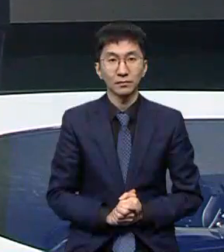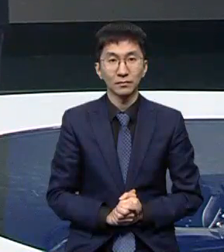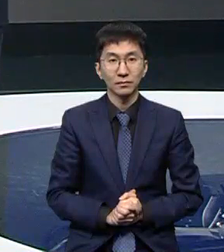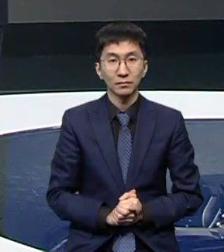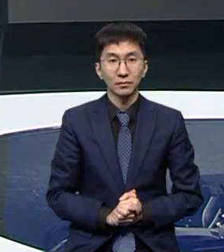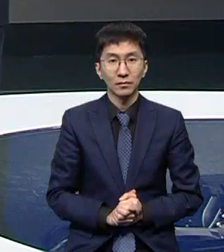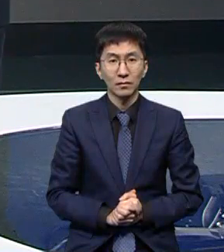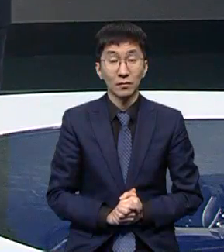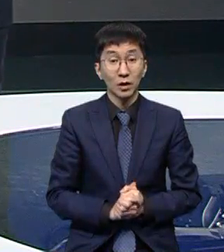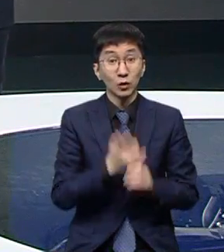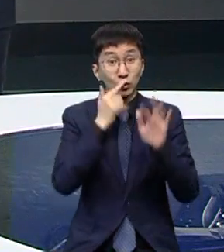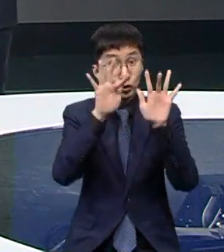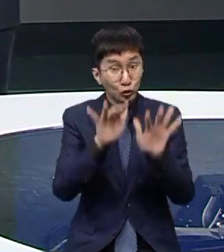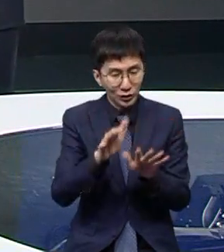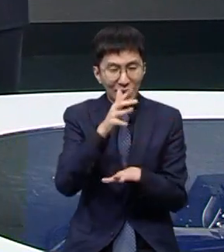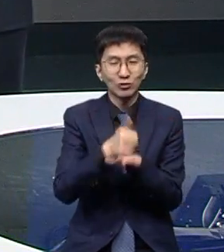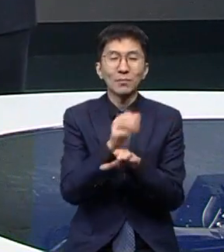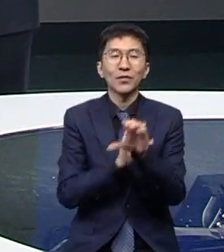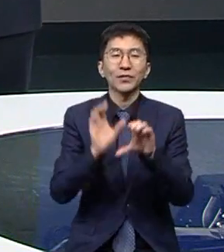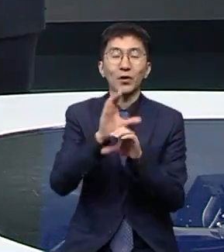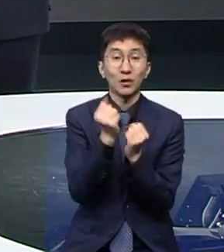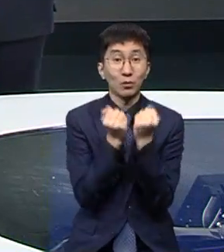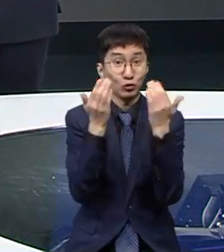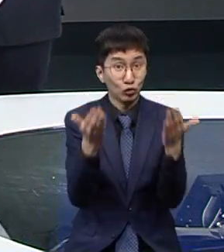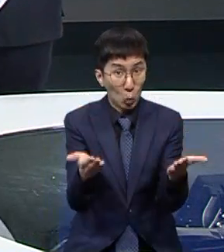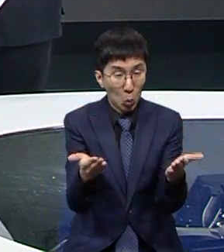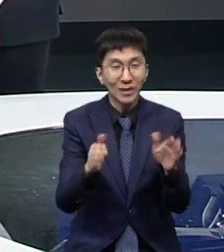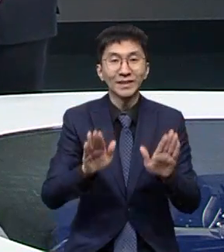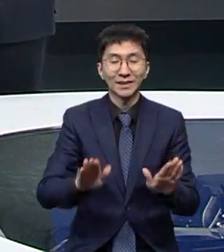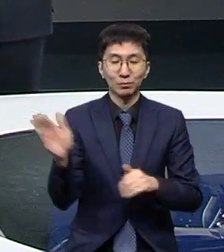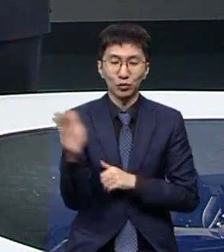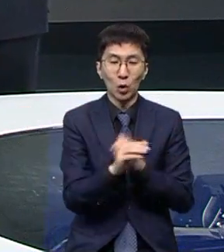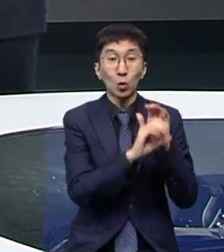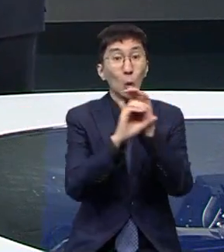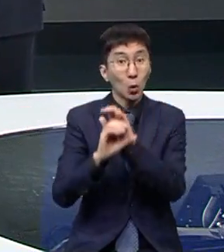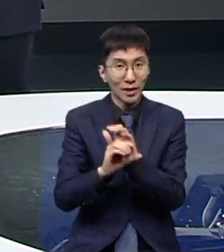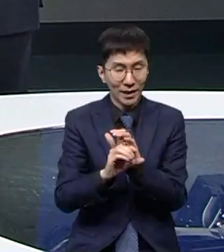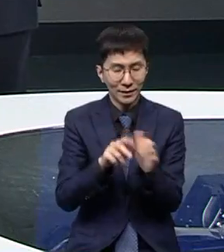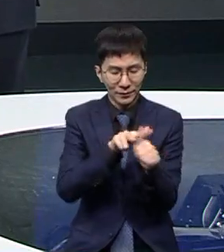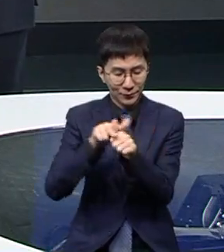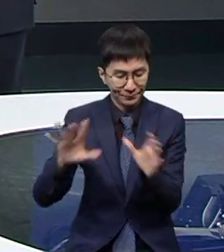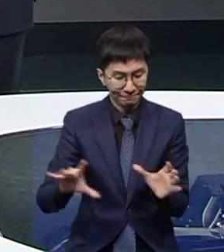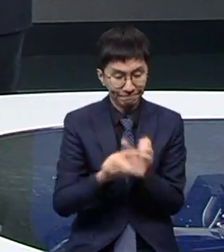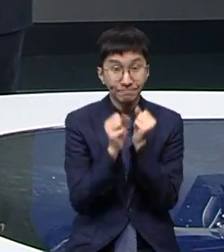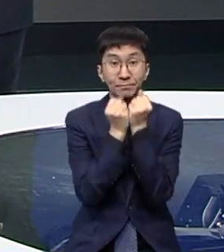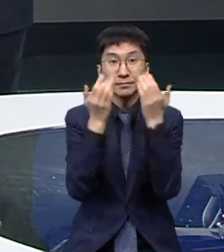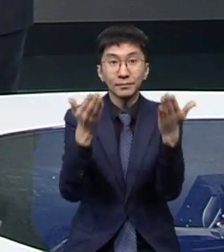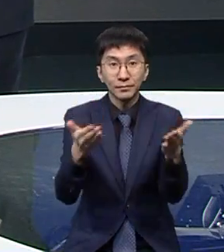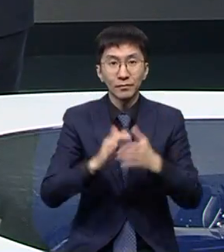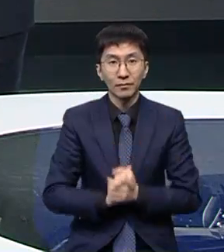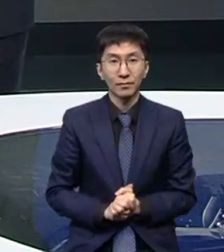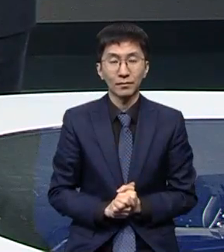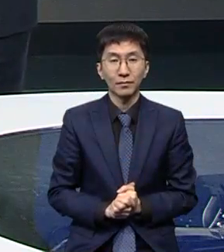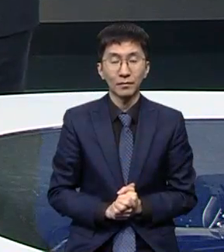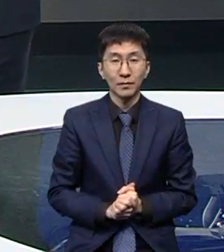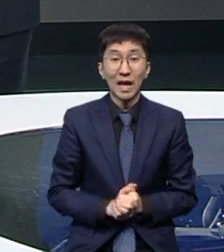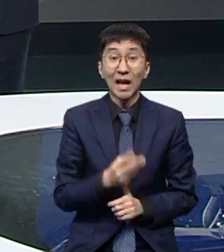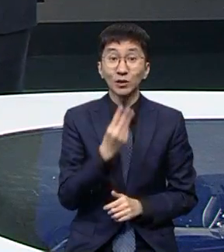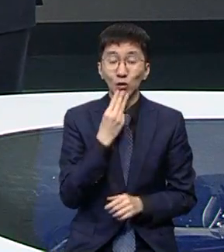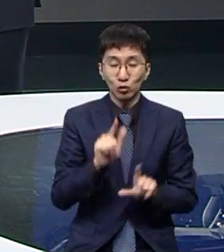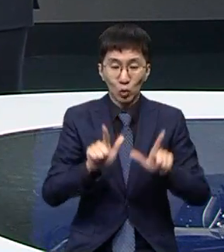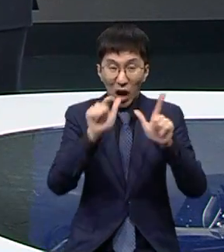네, 눈 소식은 잠시 뒤에 한 번 더 알아보기로 하고 지금부터는 코로나19 소식 살펴보겠습니다. 먼저 서울